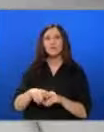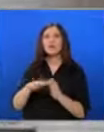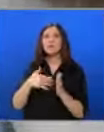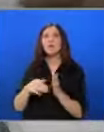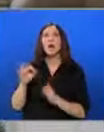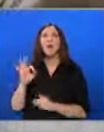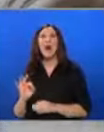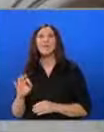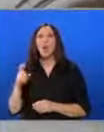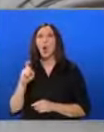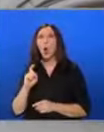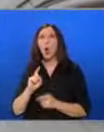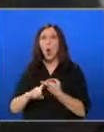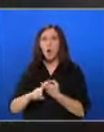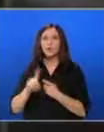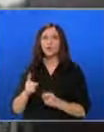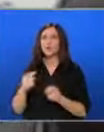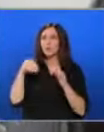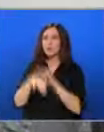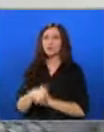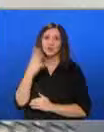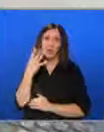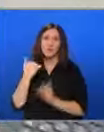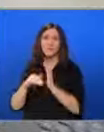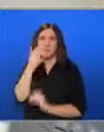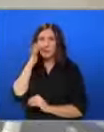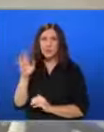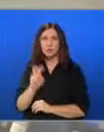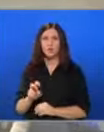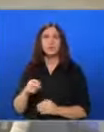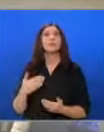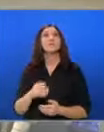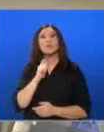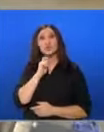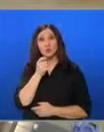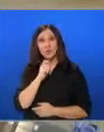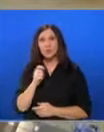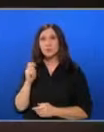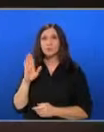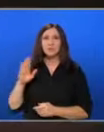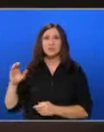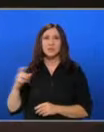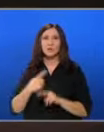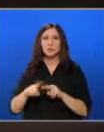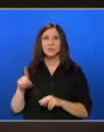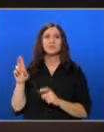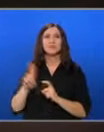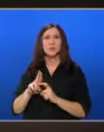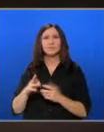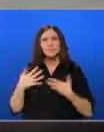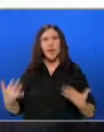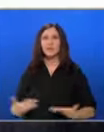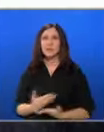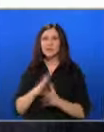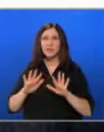4,5 милиарда долара? Пред БNT, журналистът от BBC Йордан Цолов. Най-интересните